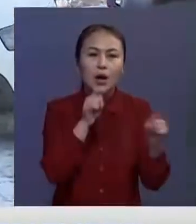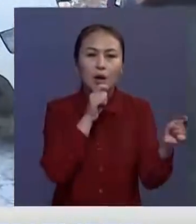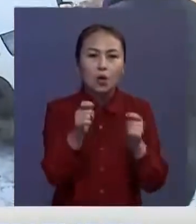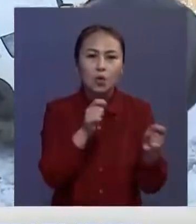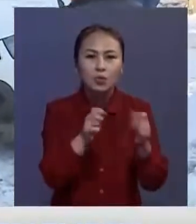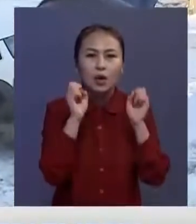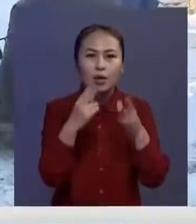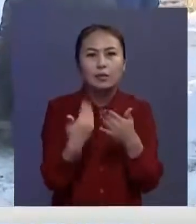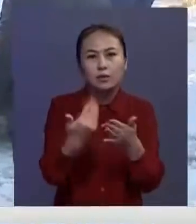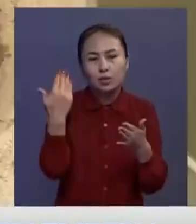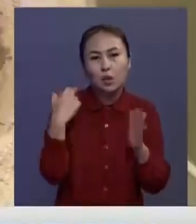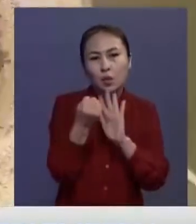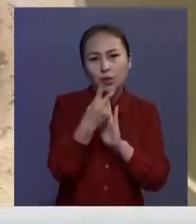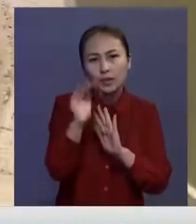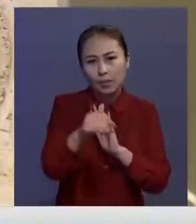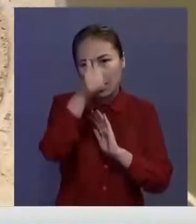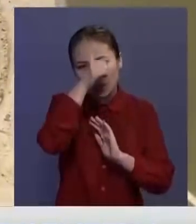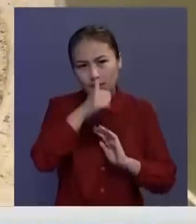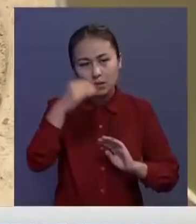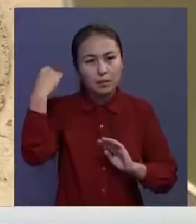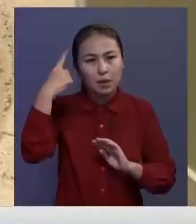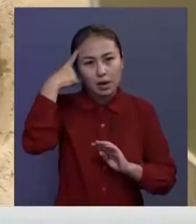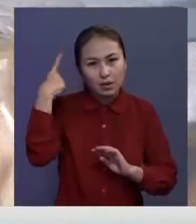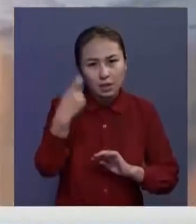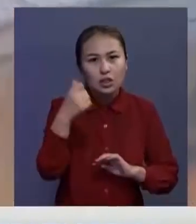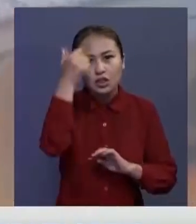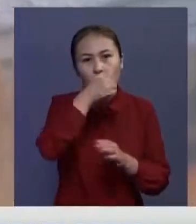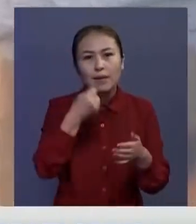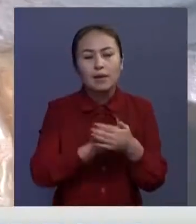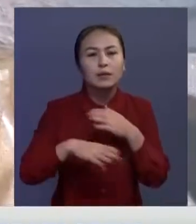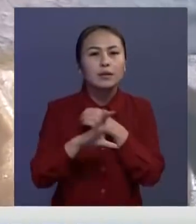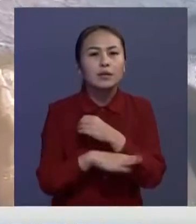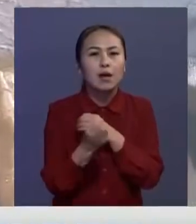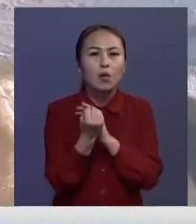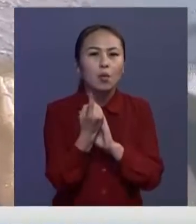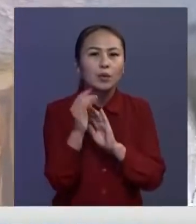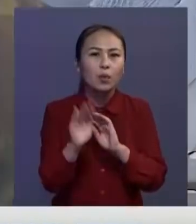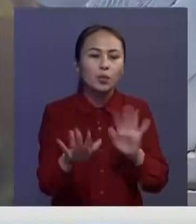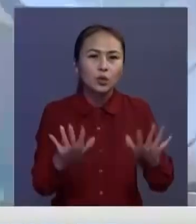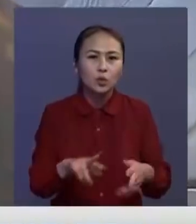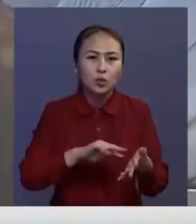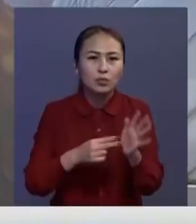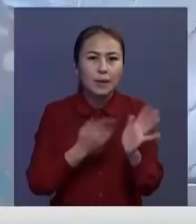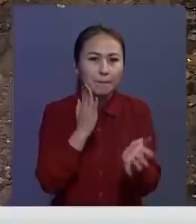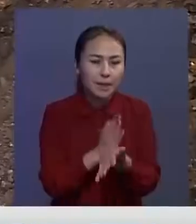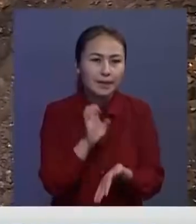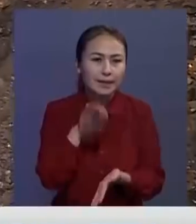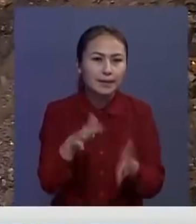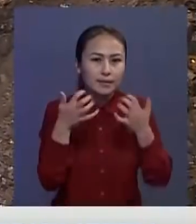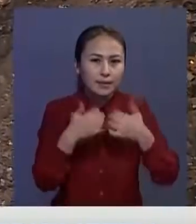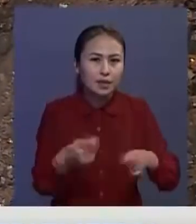қабарлағандай қауіптің алдын алатын 12 мүмінден астам дабыл құралдары орнатылған жылай ағынаден тағы 11 мүмін орнату жоспарда бар.